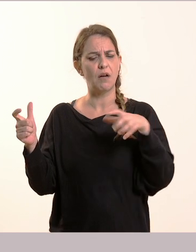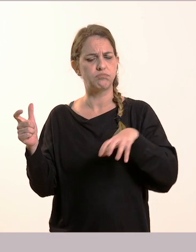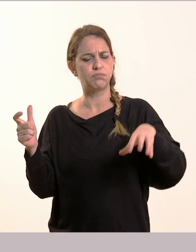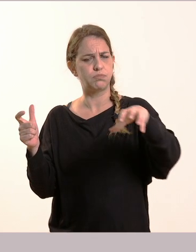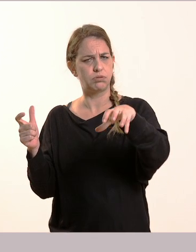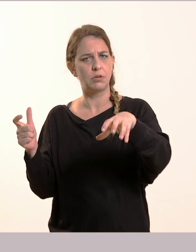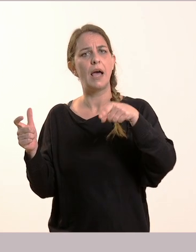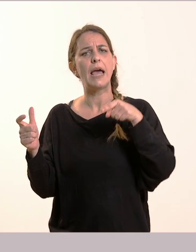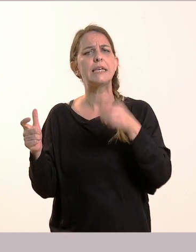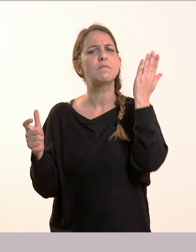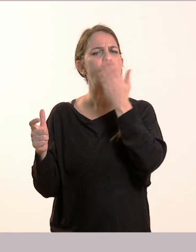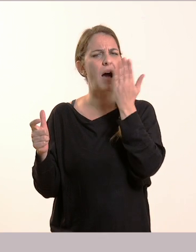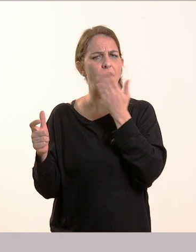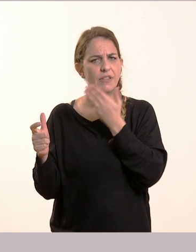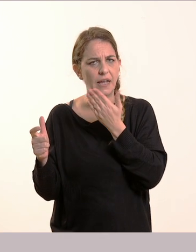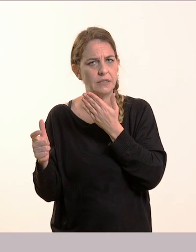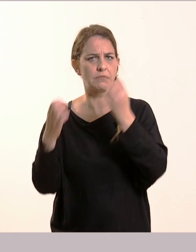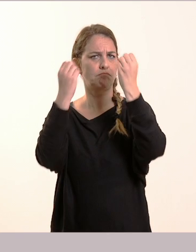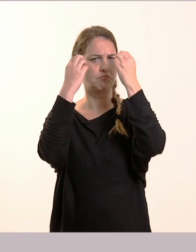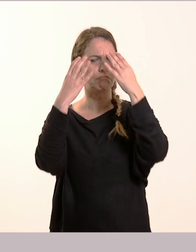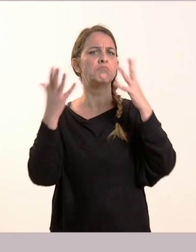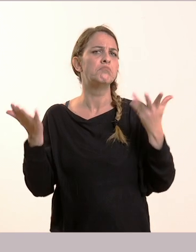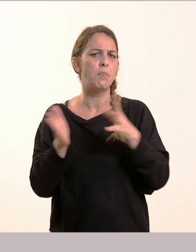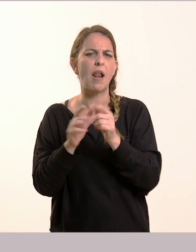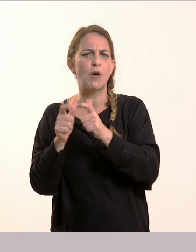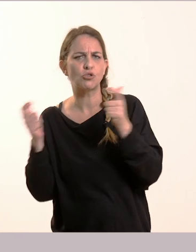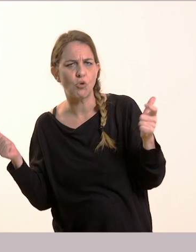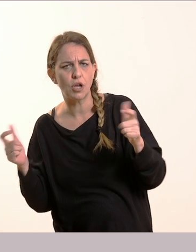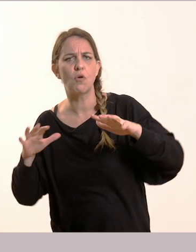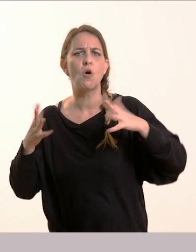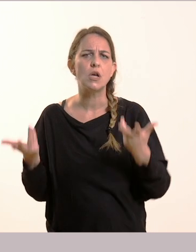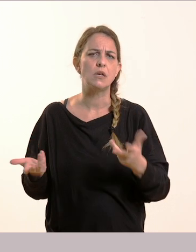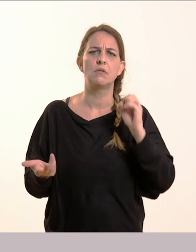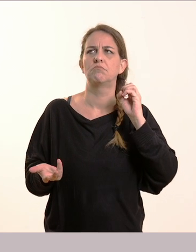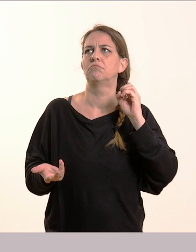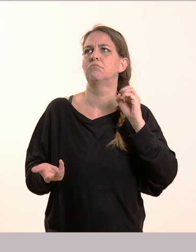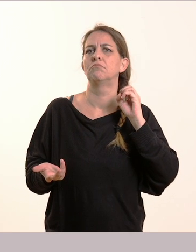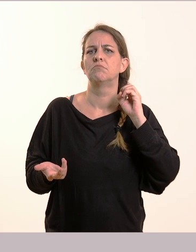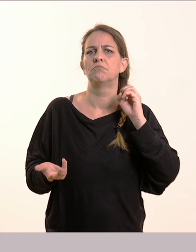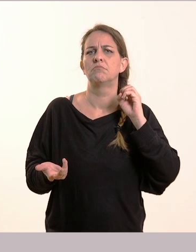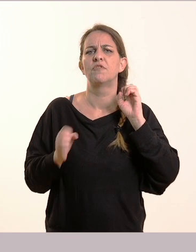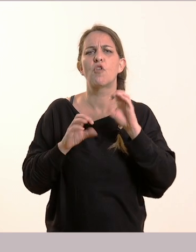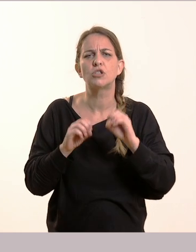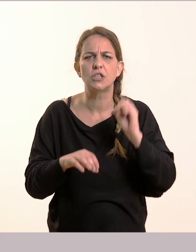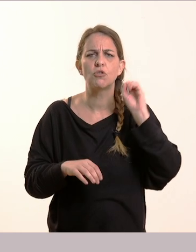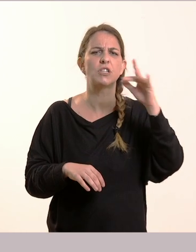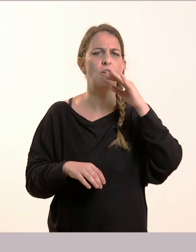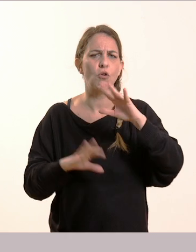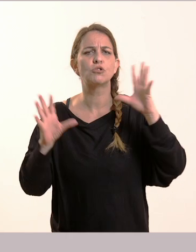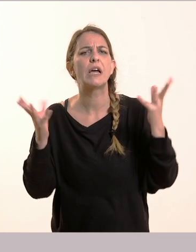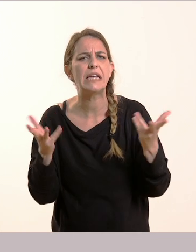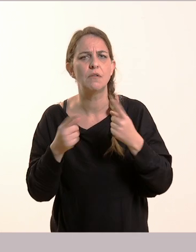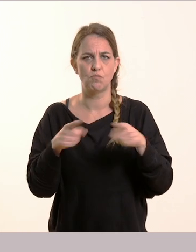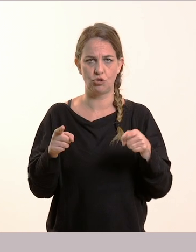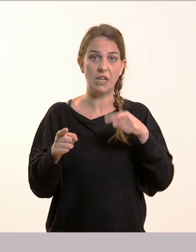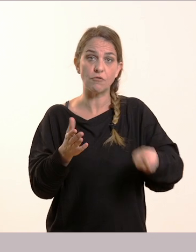να μάθουν είτε σχολείο κανονικό, είτε να μάθουν ξανές γλώσσες, είτε να μάθουν μουσική σε ένα οδείο, πληρώνουν χρήματα